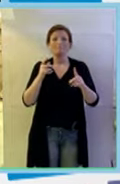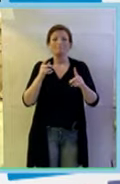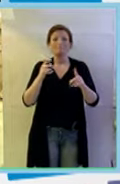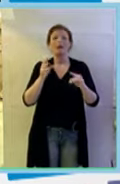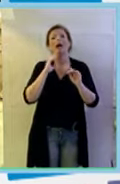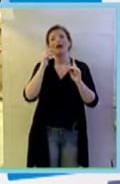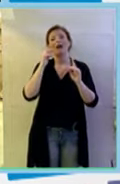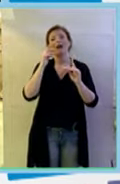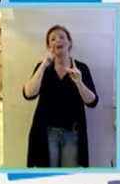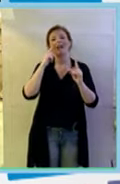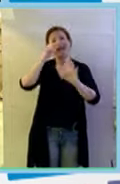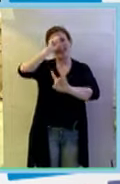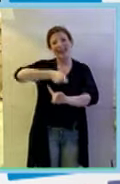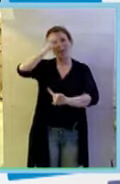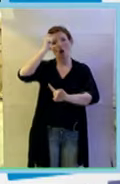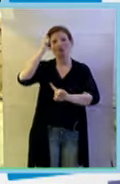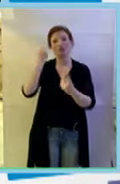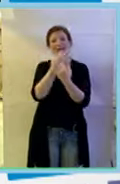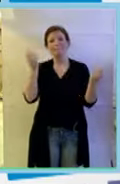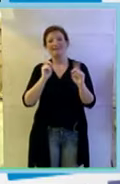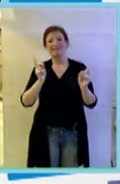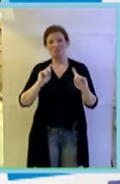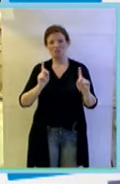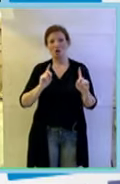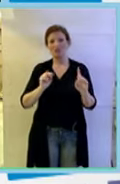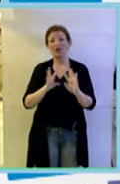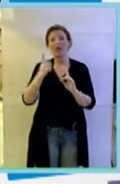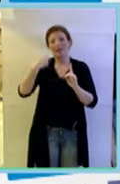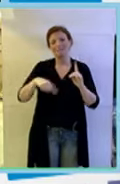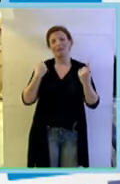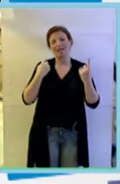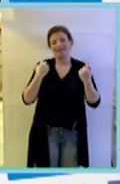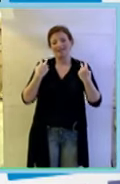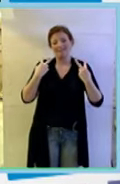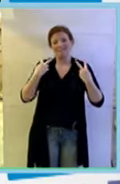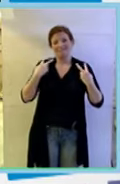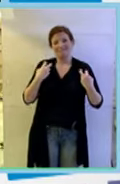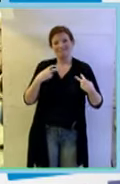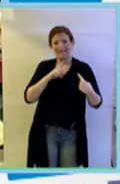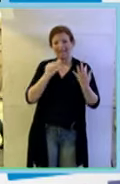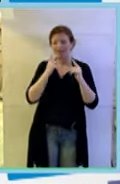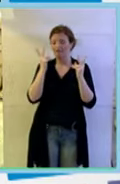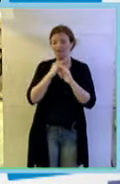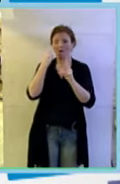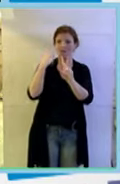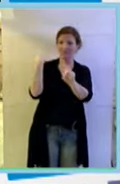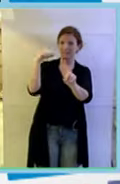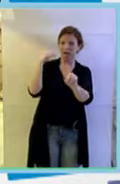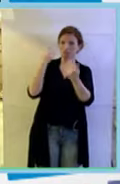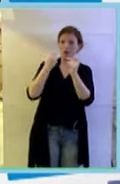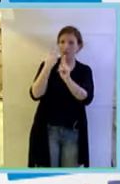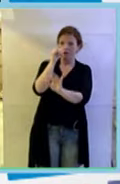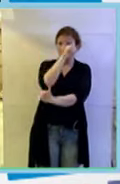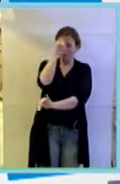l'elogio dell'imperfezione l'elogio dell'imperfezione questa vita mi ha affascinato la sua vita la fatica che ha